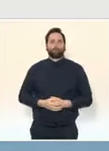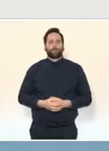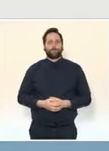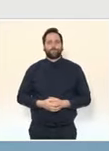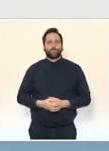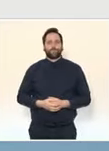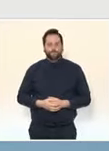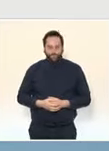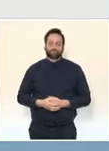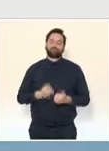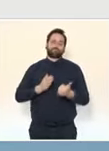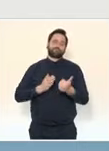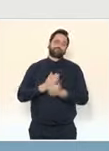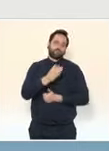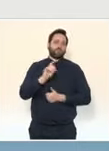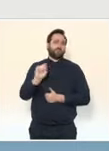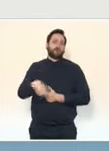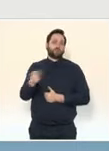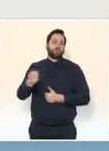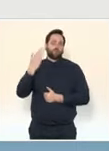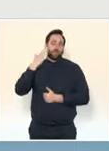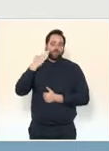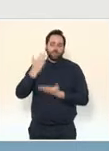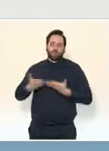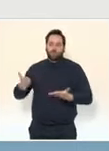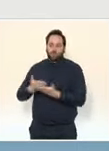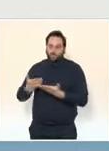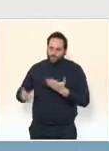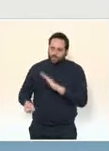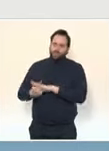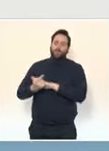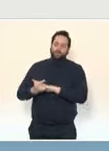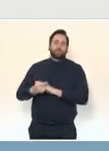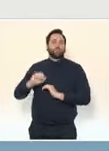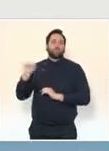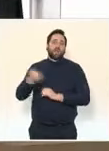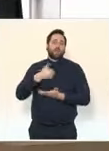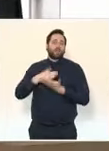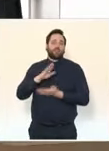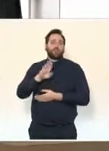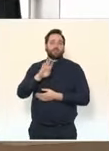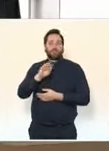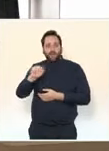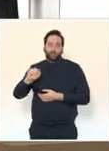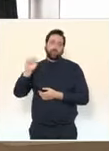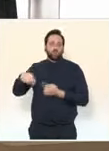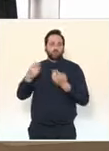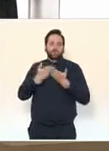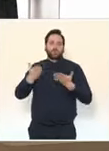en considération les situations particulières. Chaque BTS est un cas particulier. Il notamment dans les lycées publics.